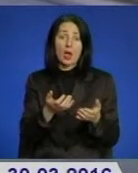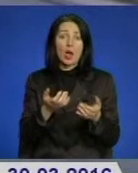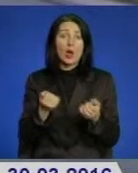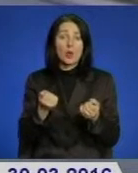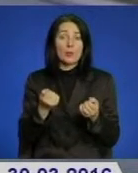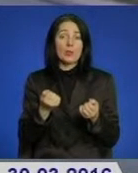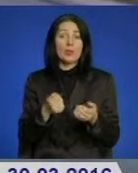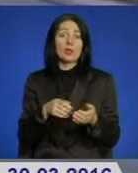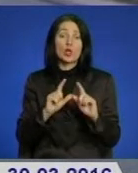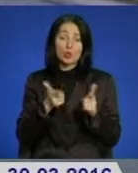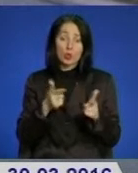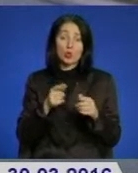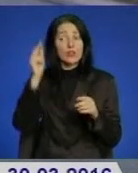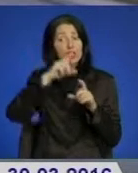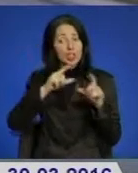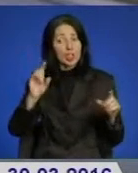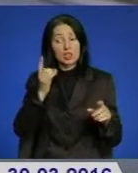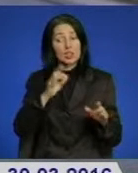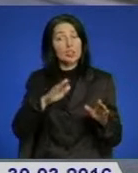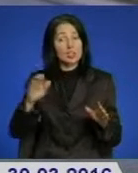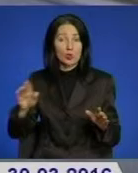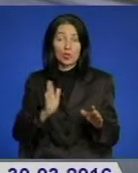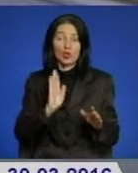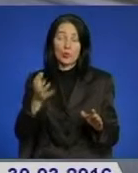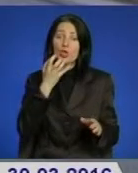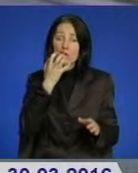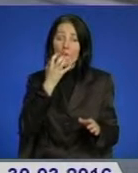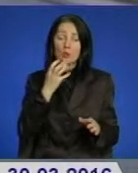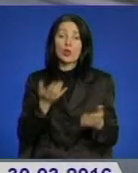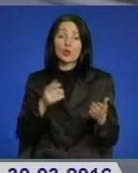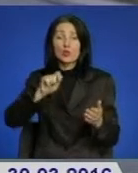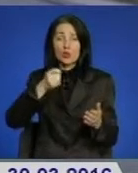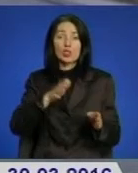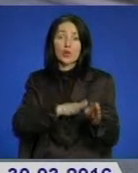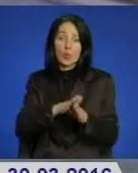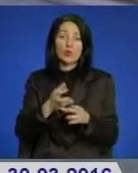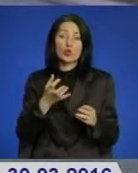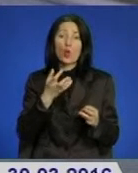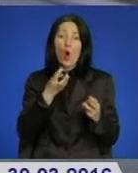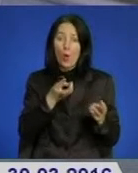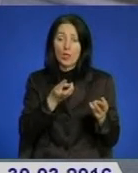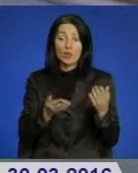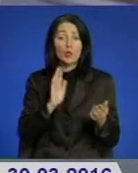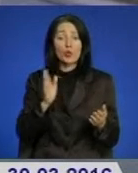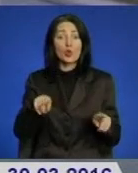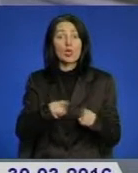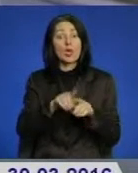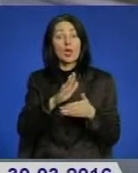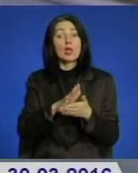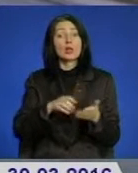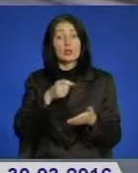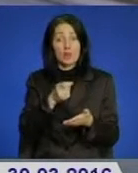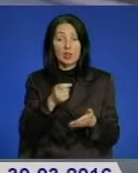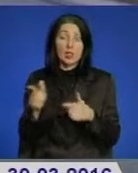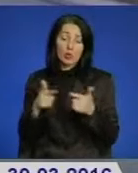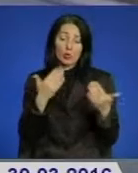дитячих садочків, чи буде достатньо тепло в приміщеннях, якщо відключити повністю опалення. Якщо будуть такі звернення від них, то ми готові на